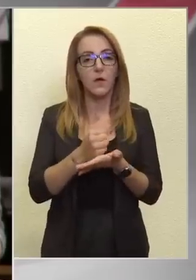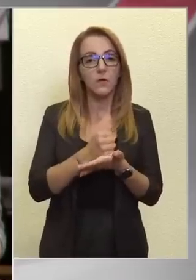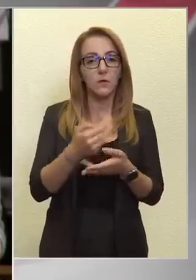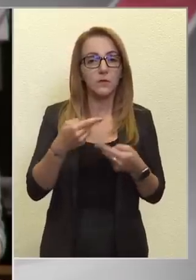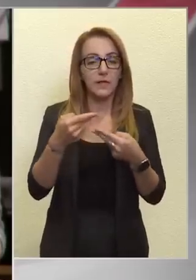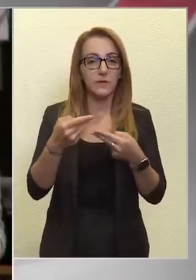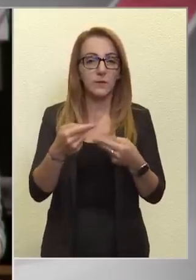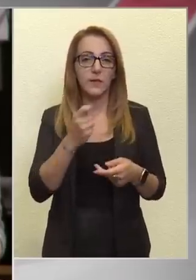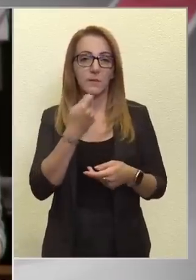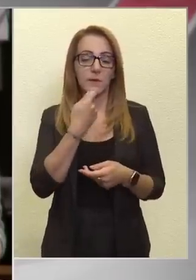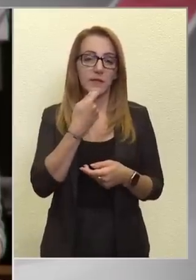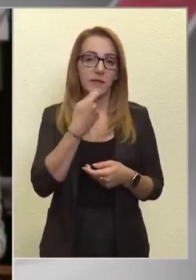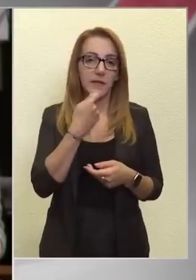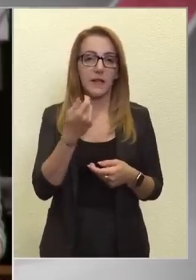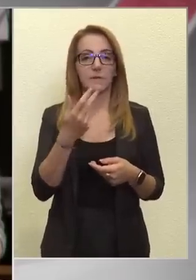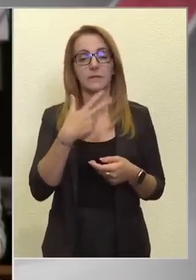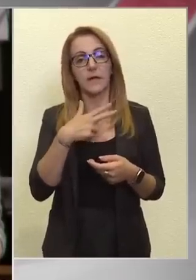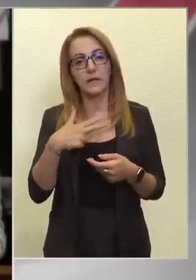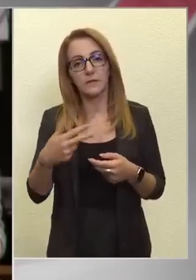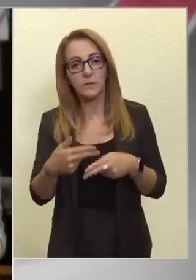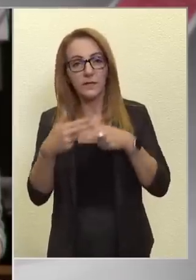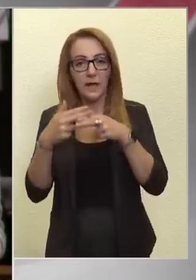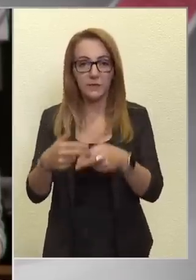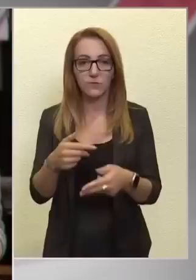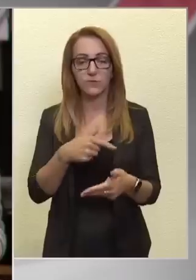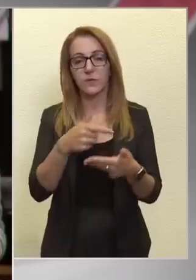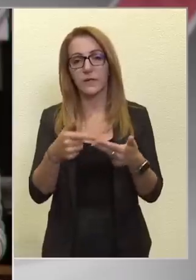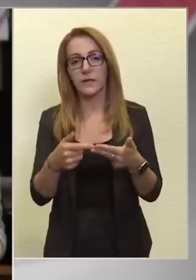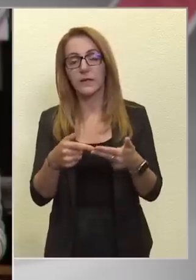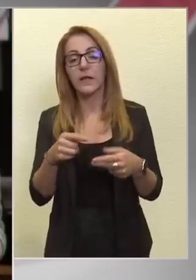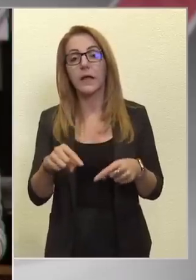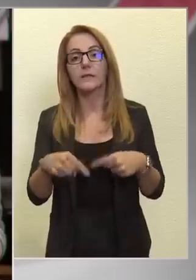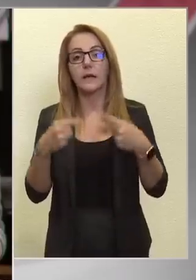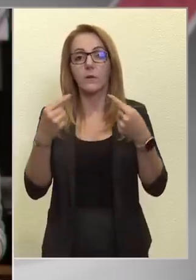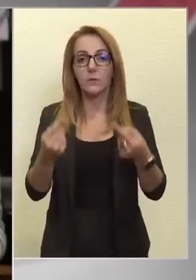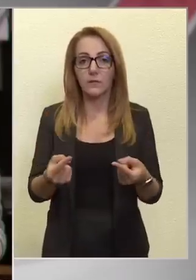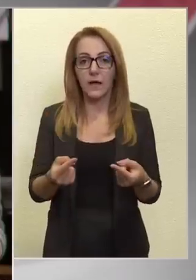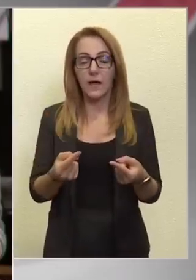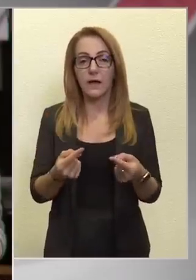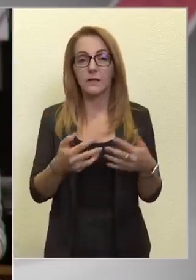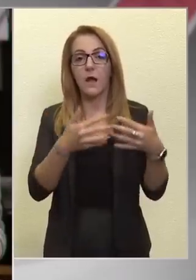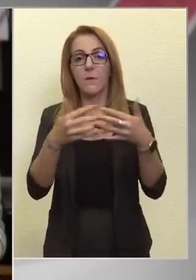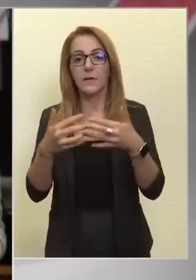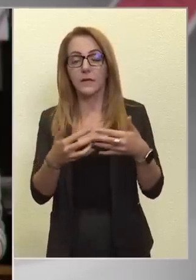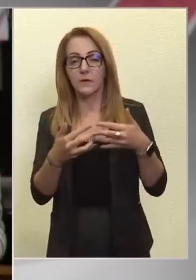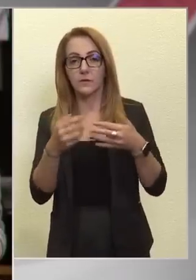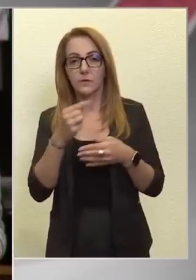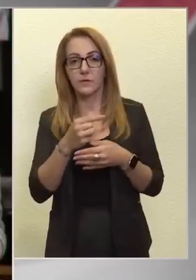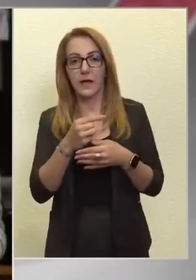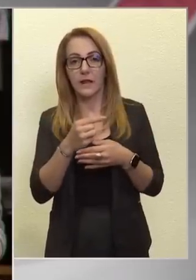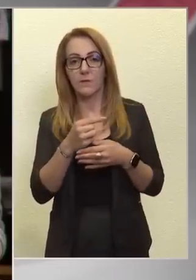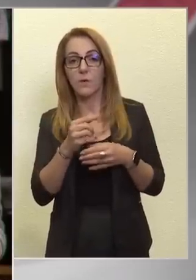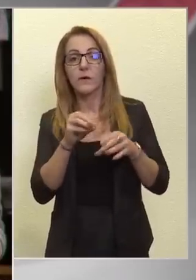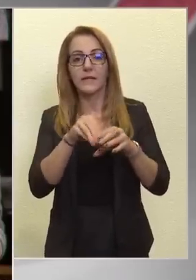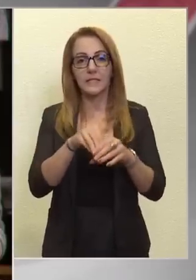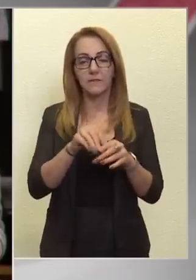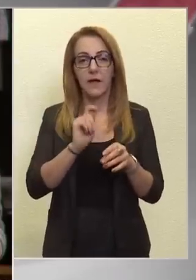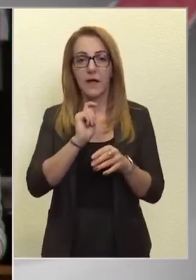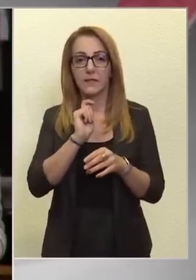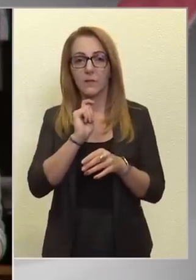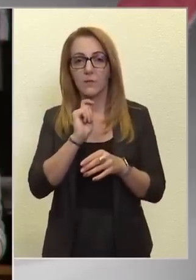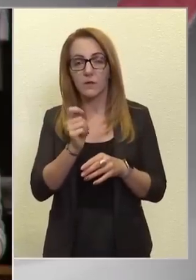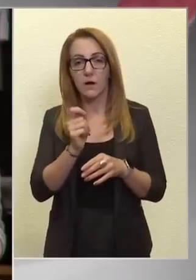gyógyszerküldeményekkel, élelmiszerrel, szociális segéllyel. Ezek után az Amerikai Egyesült Államok részt vehet a magyar